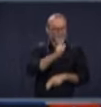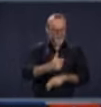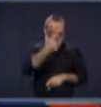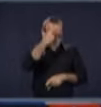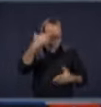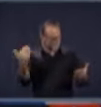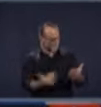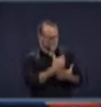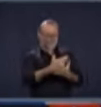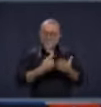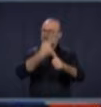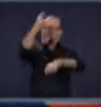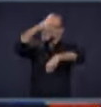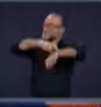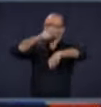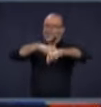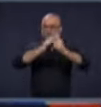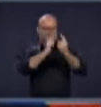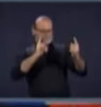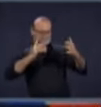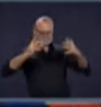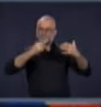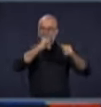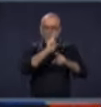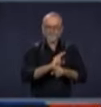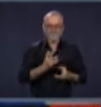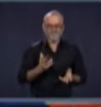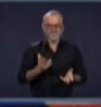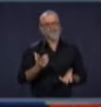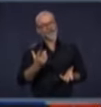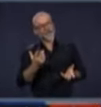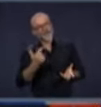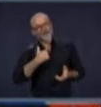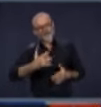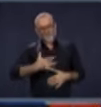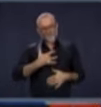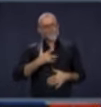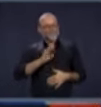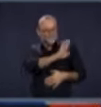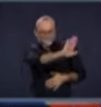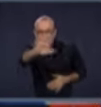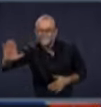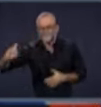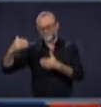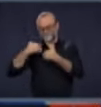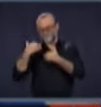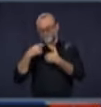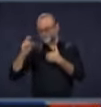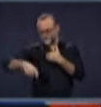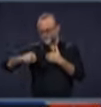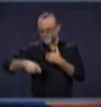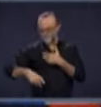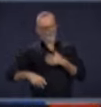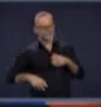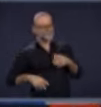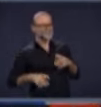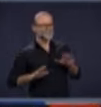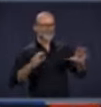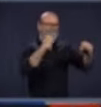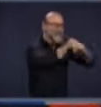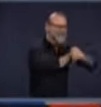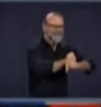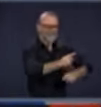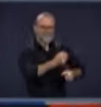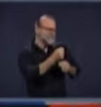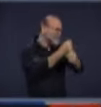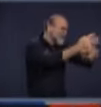pas habitués, mais nous aurons à le faire pour un bon moment. Et ça fait partie de nos responsabilités, encore